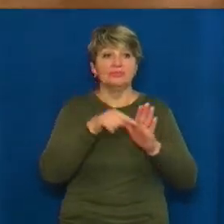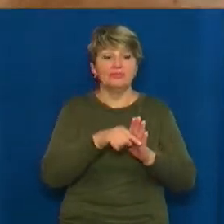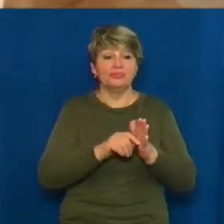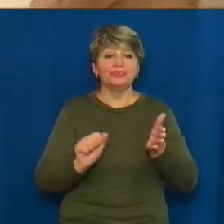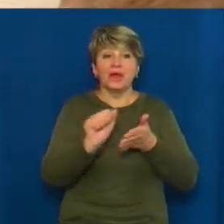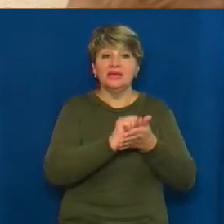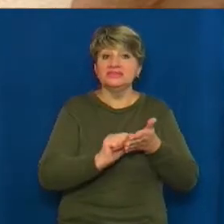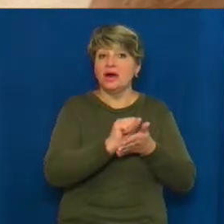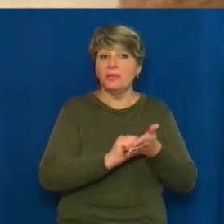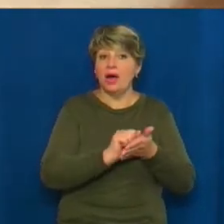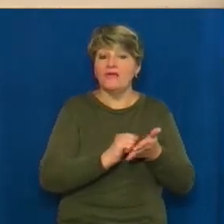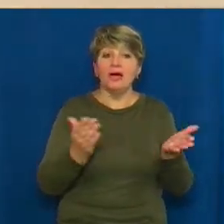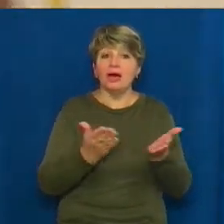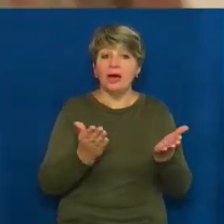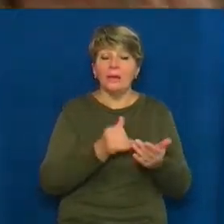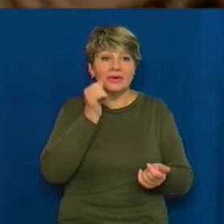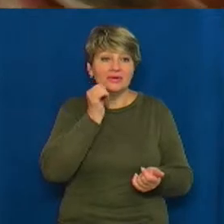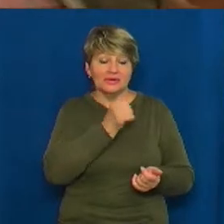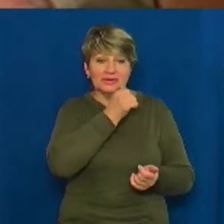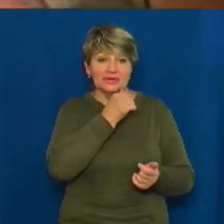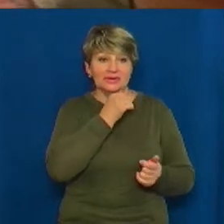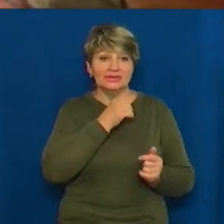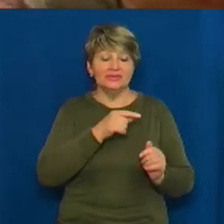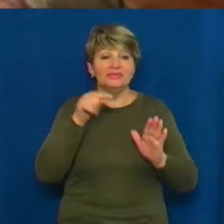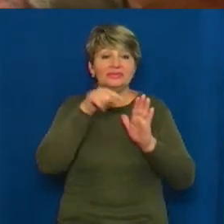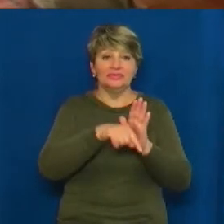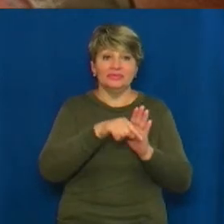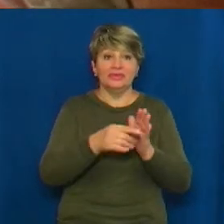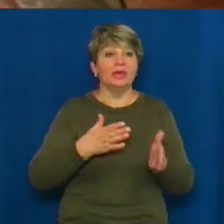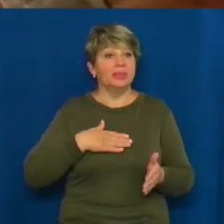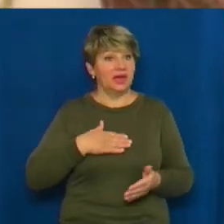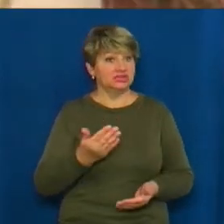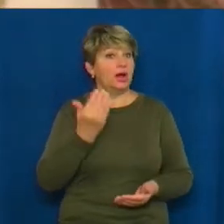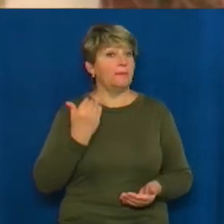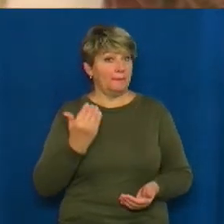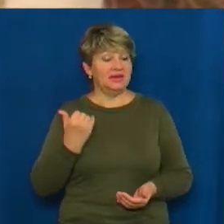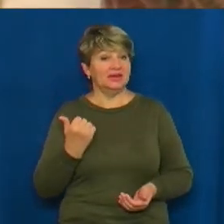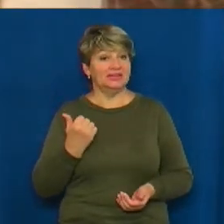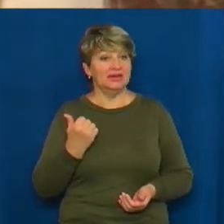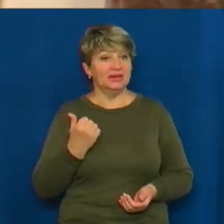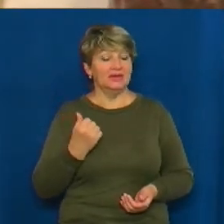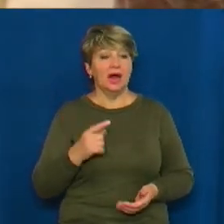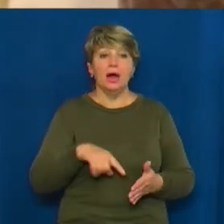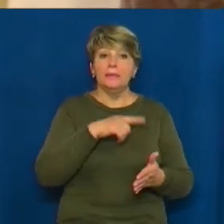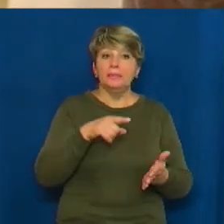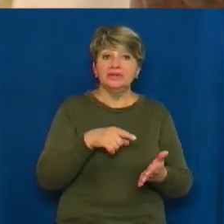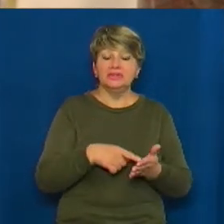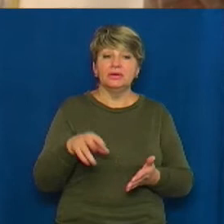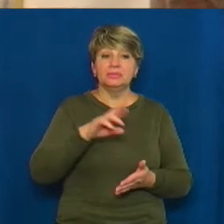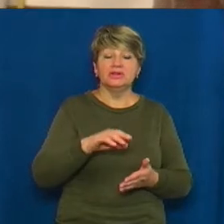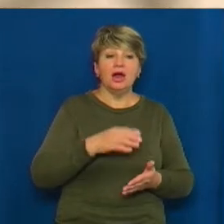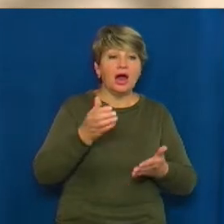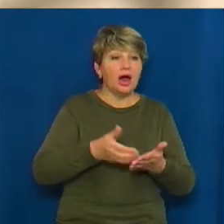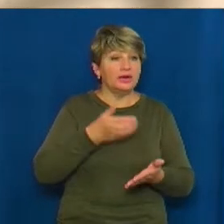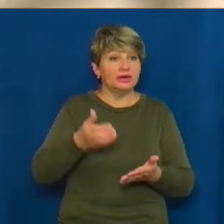якогоського твору, ми не знаємо якого, наших попередників недалеких. Питанням для археологів залишається,